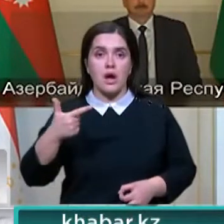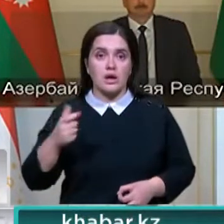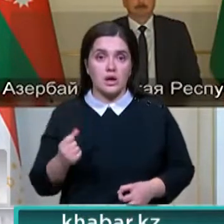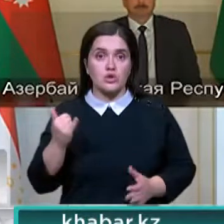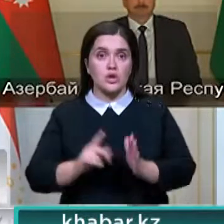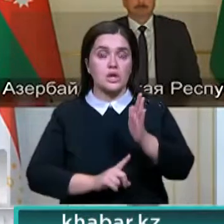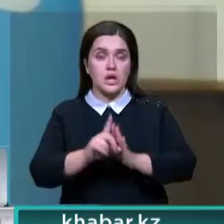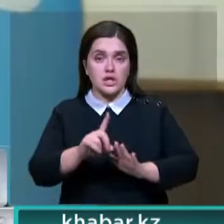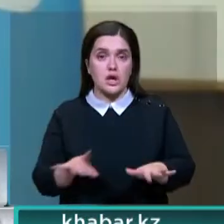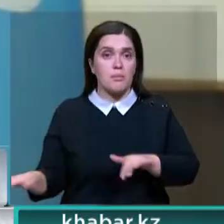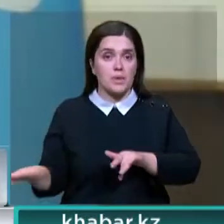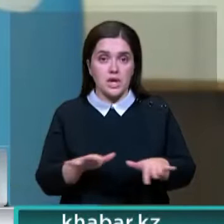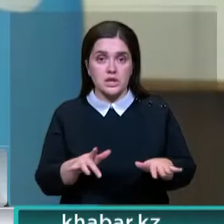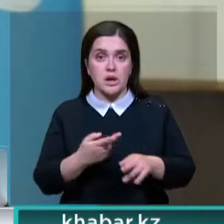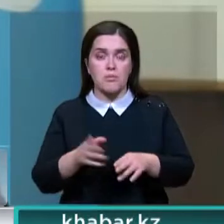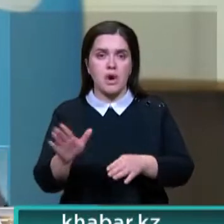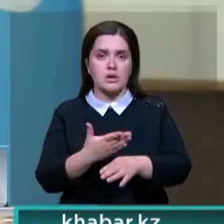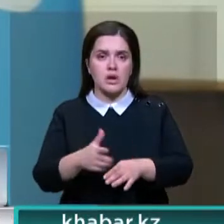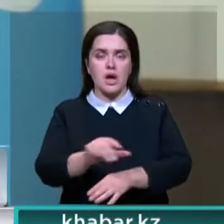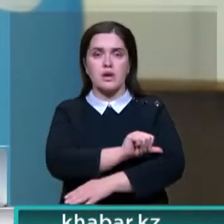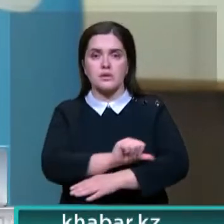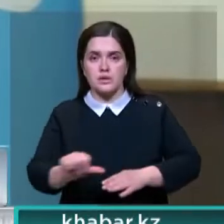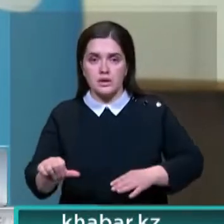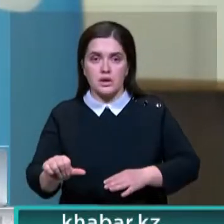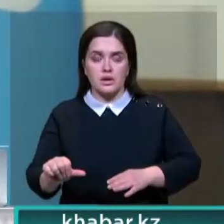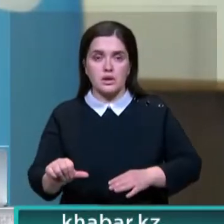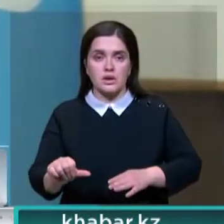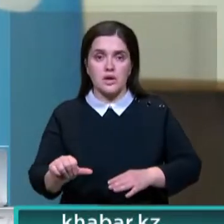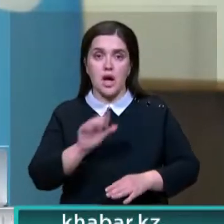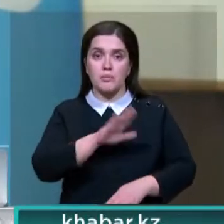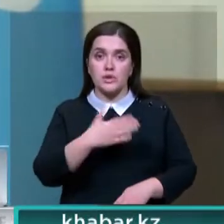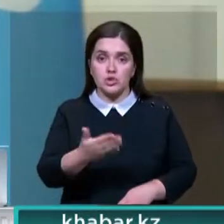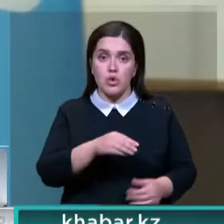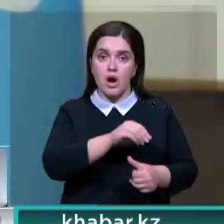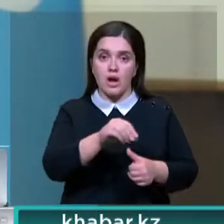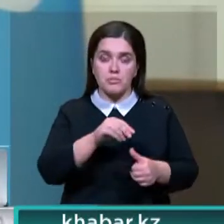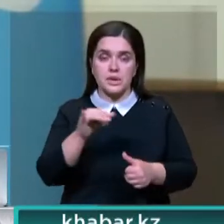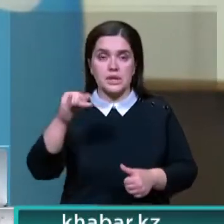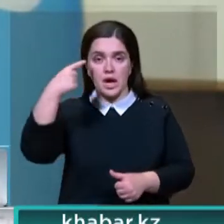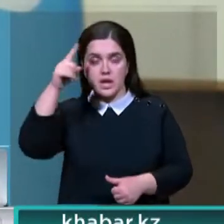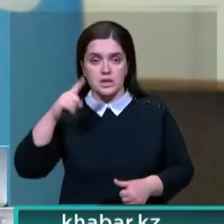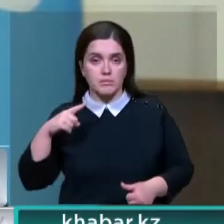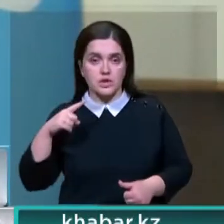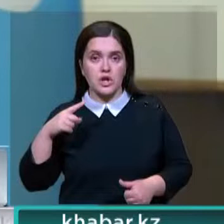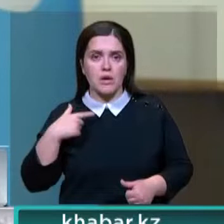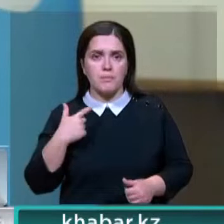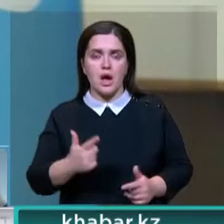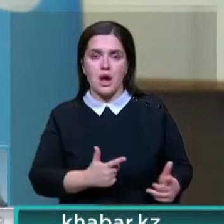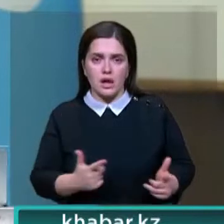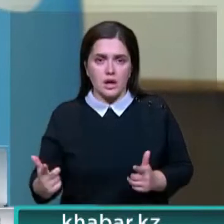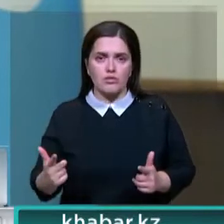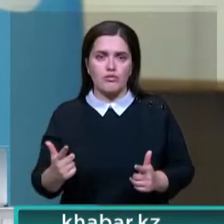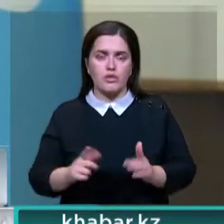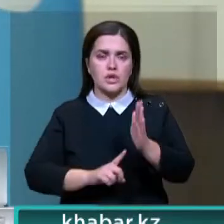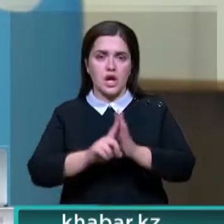начался процесс демаркации и делимитации границ между Арменией и Азербайджаном. Мы готовы начать